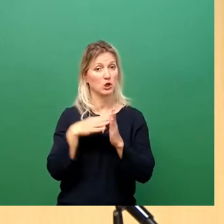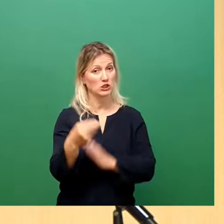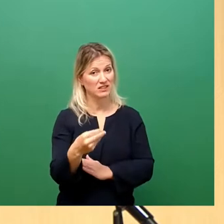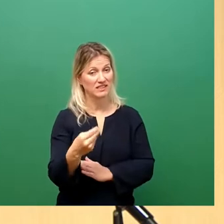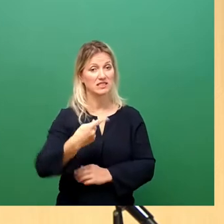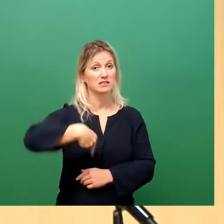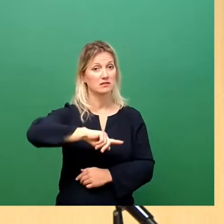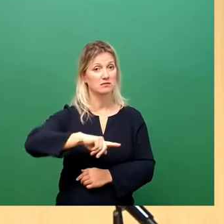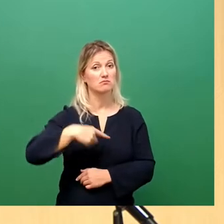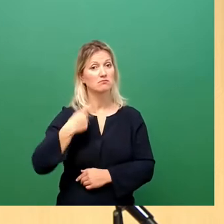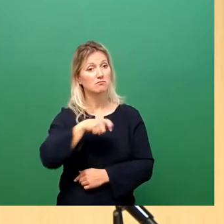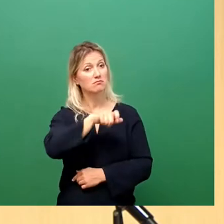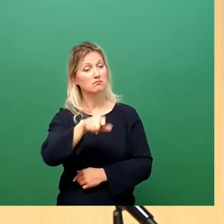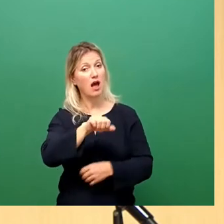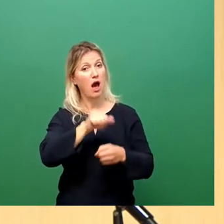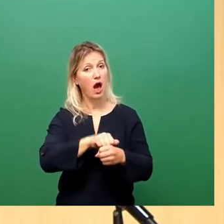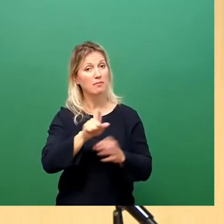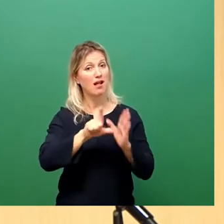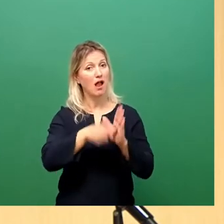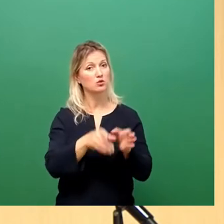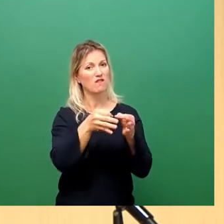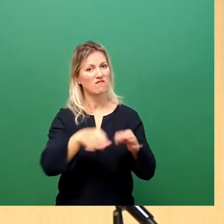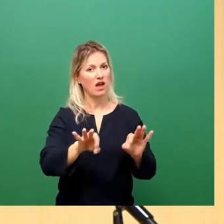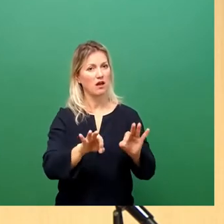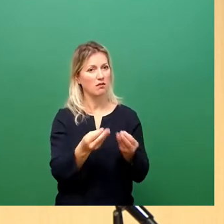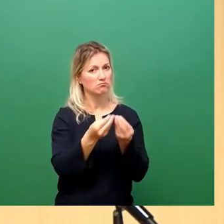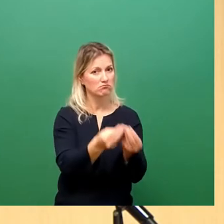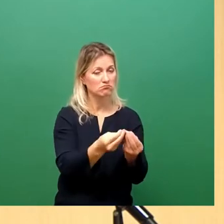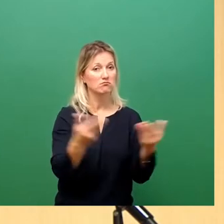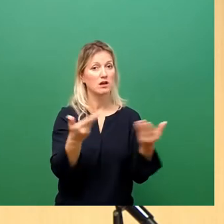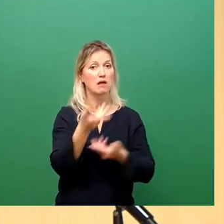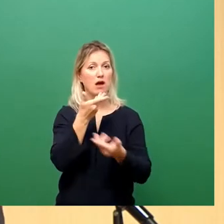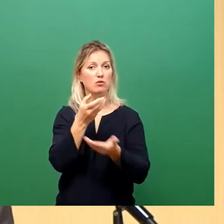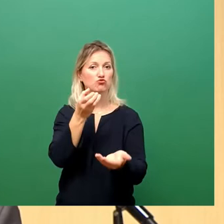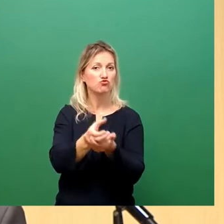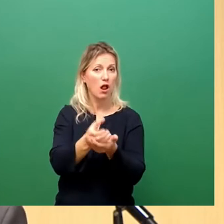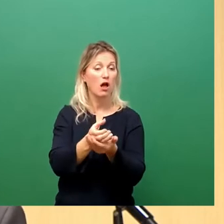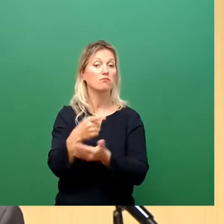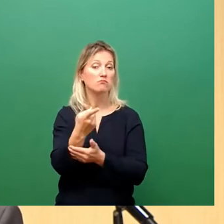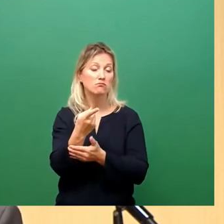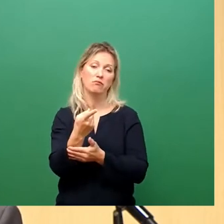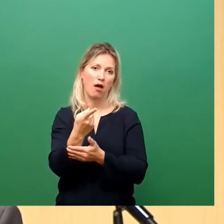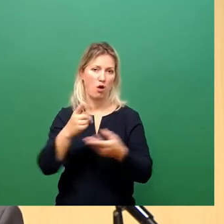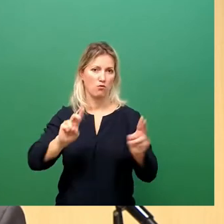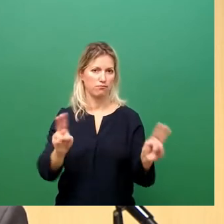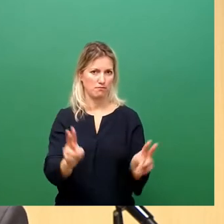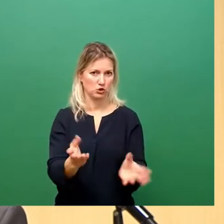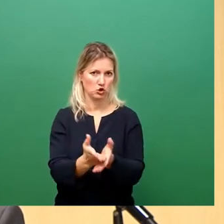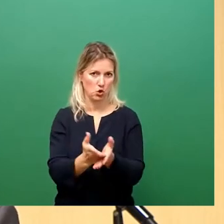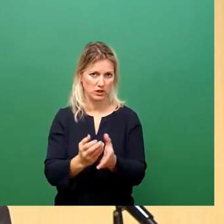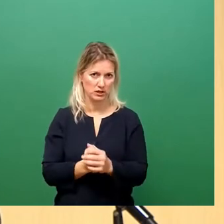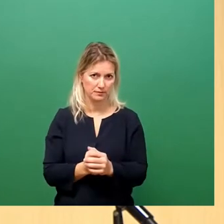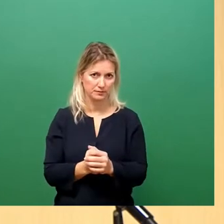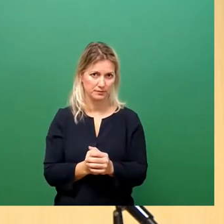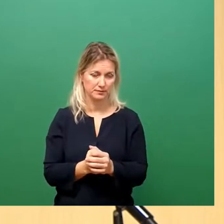unserer Bürgerämter, aber auch unserer Beratungsstellen schon erheblich einschränken müssen. Zeitweise war